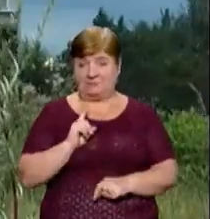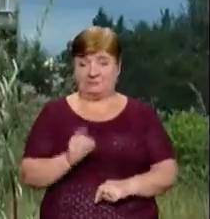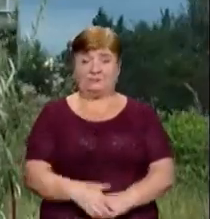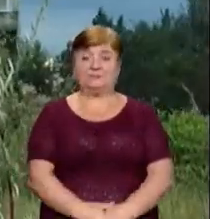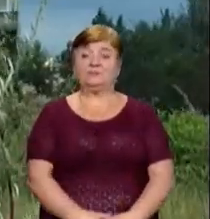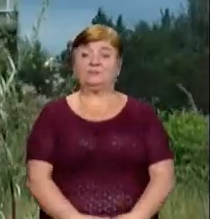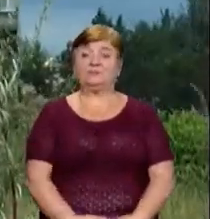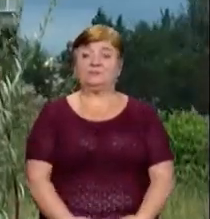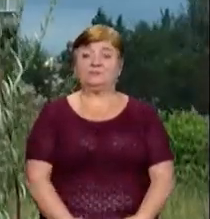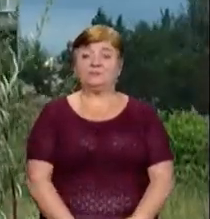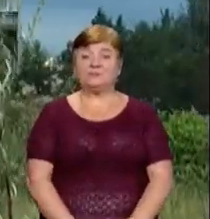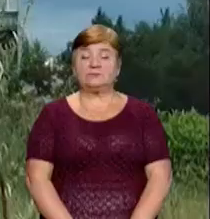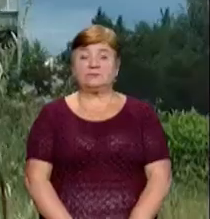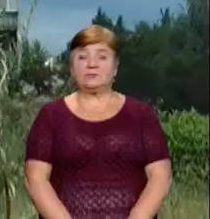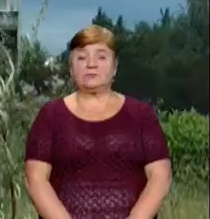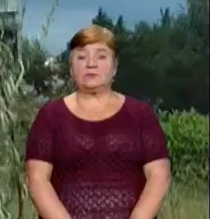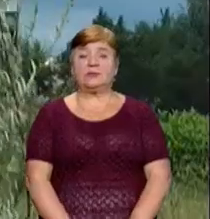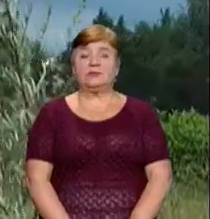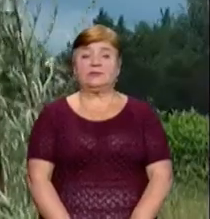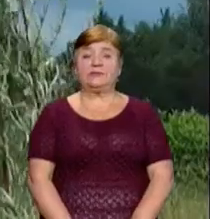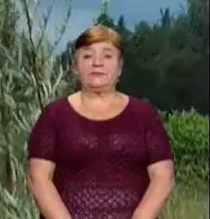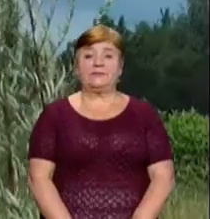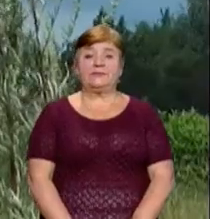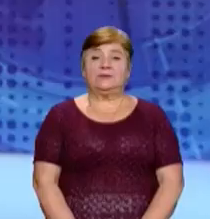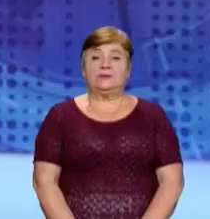Андрій Гісим, Валерій Міхліченко. Новини на Суспільному.